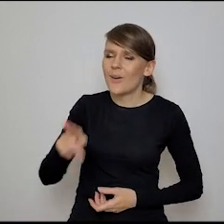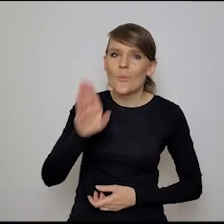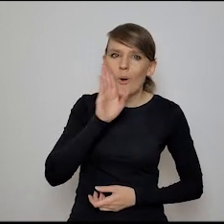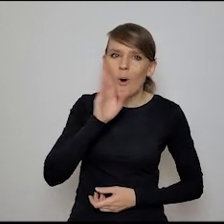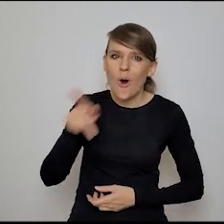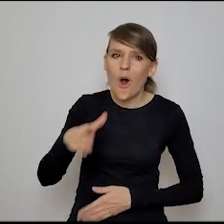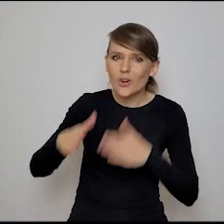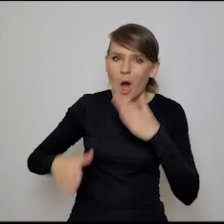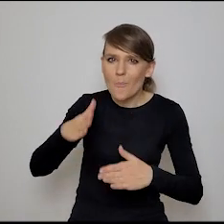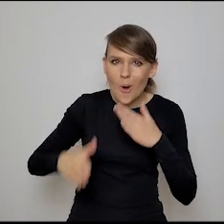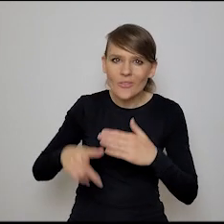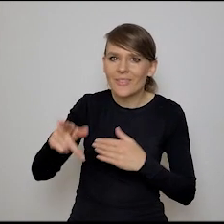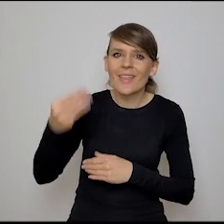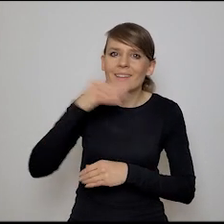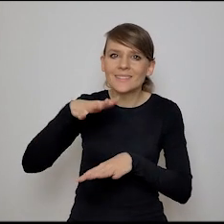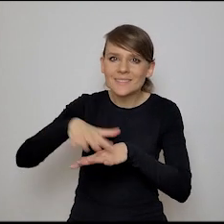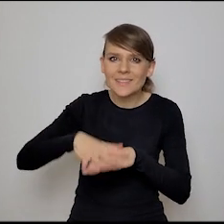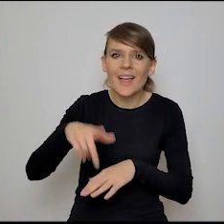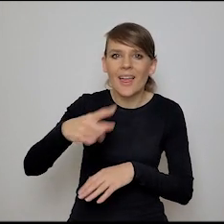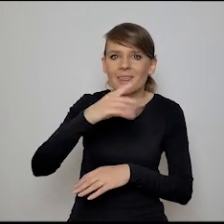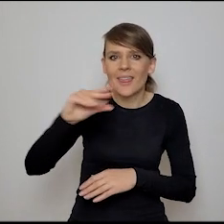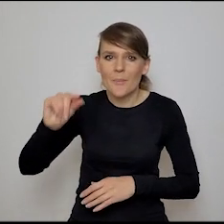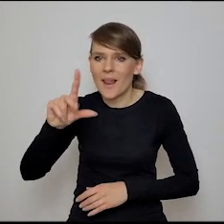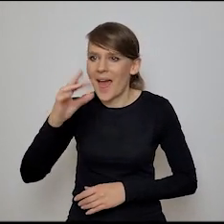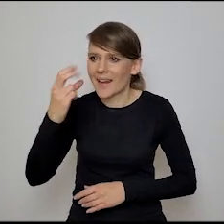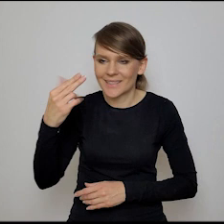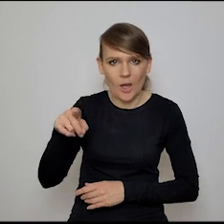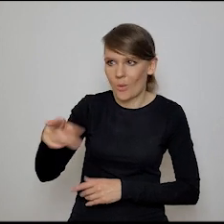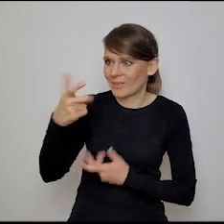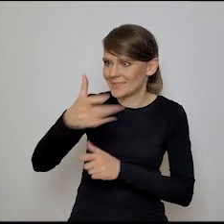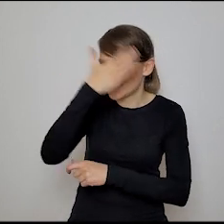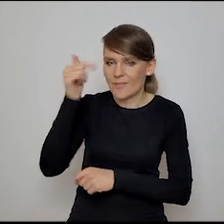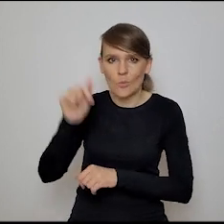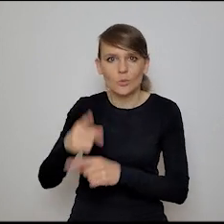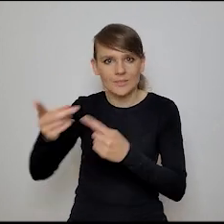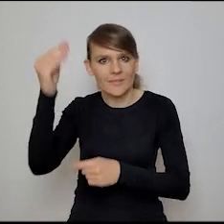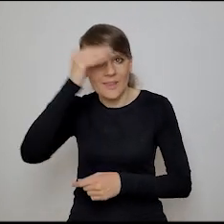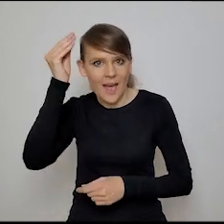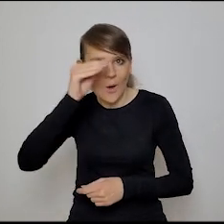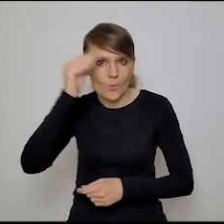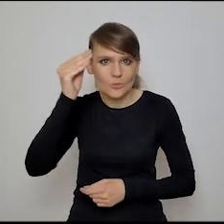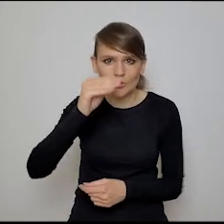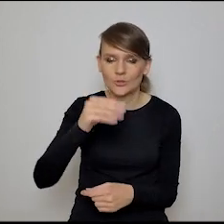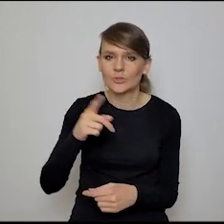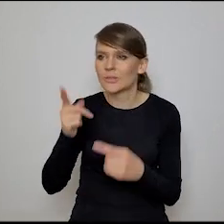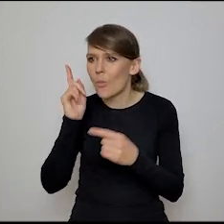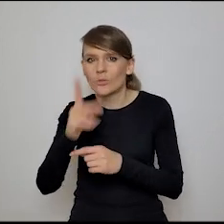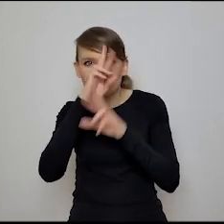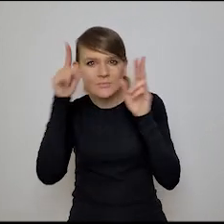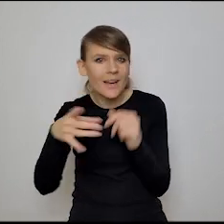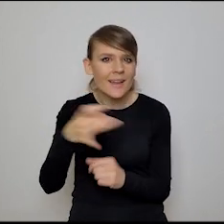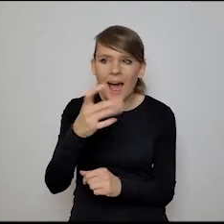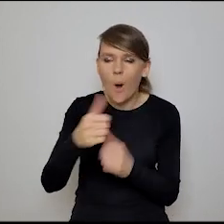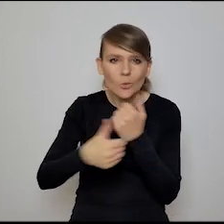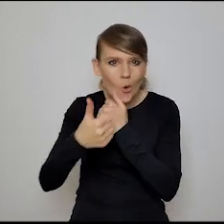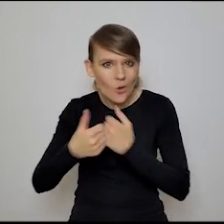Jak tym najlepszym, wiesz, systemom deep learningowym, które nic nie wiedzą, tylko muszą po prostu nauczyć się grać, wykminiając samo, o co w ogóle chodzi, co to jest za gra.